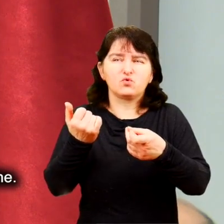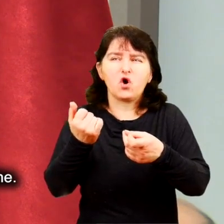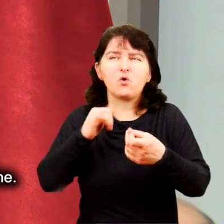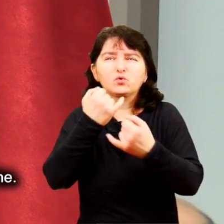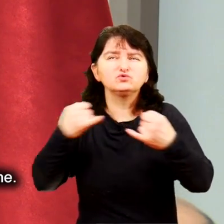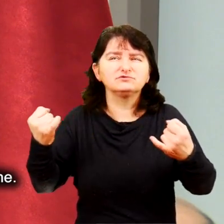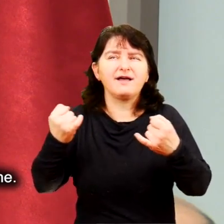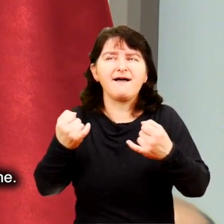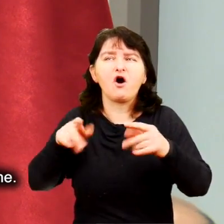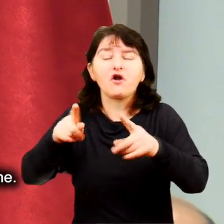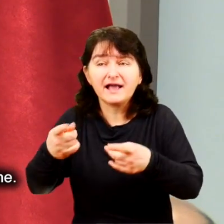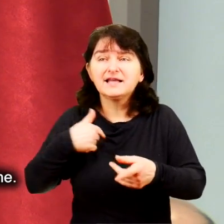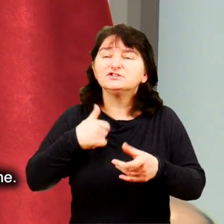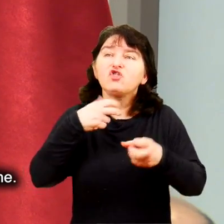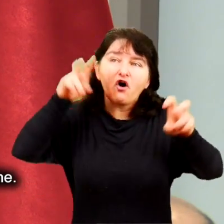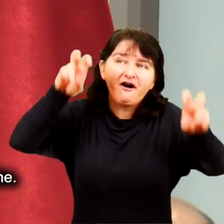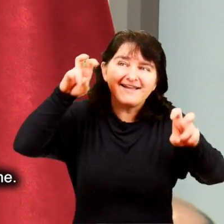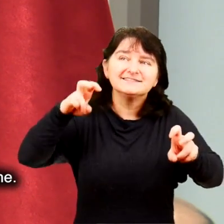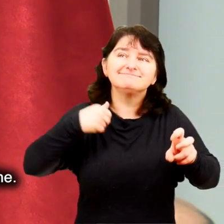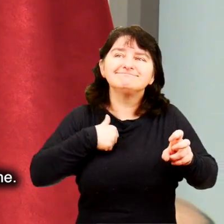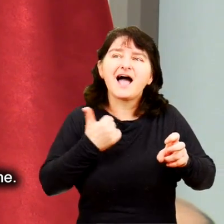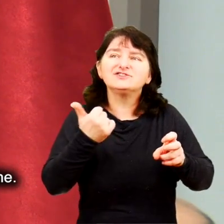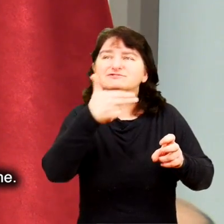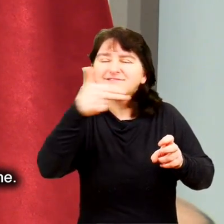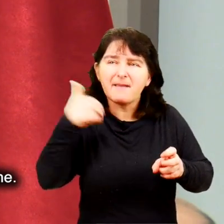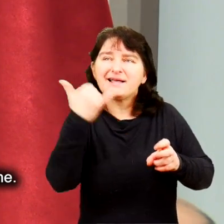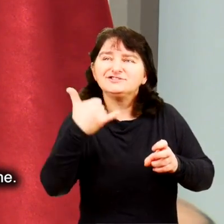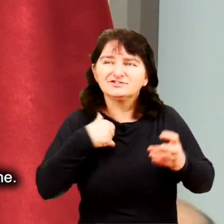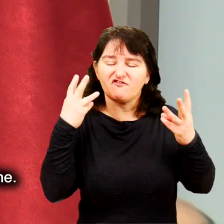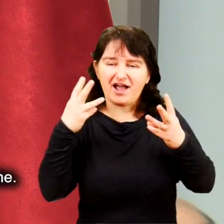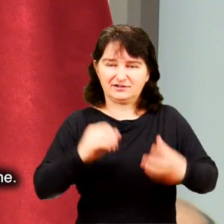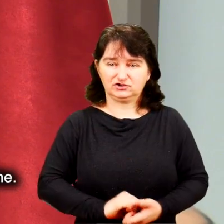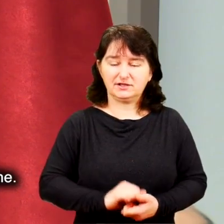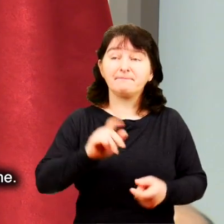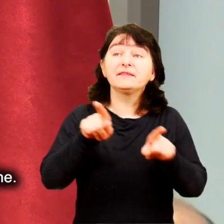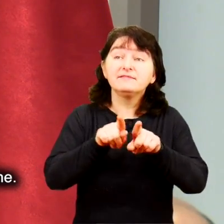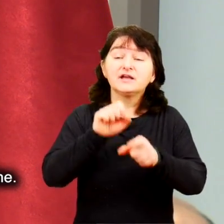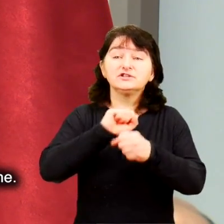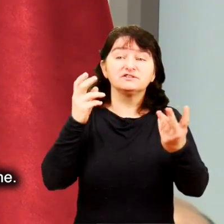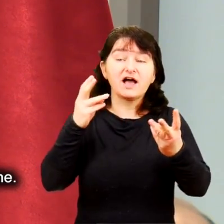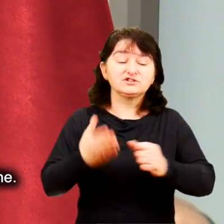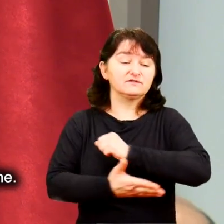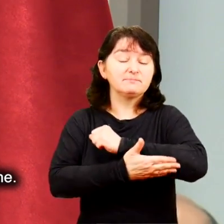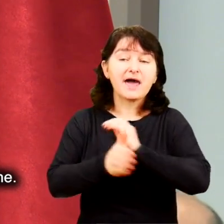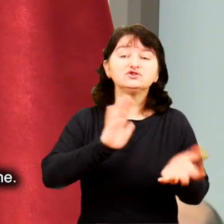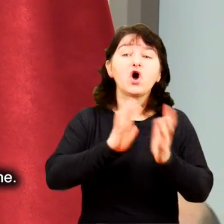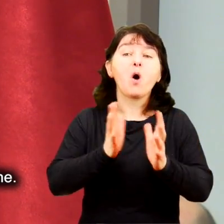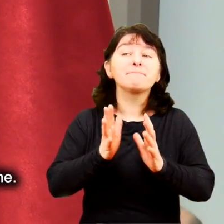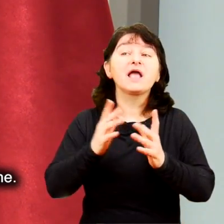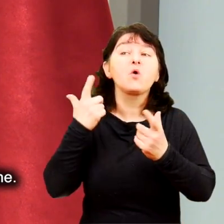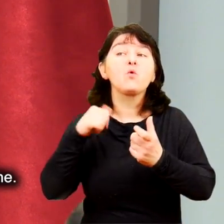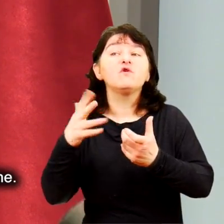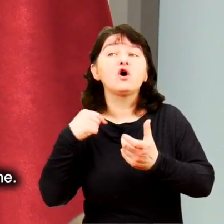Organizują to podmioty, ale to jest to nasze też dziecko, które dla nas jest bardzo ważne. Mówimy też wsparcie opiekunów,